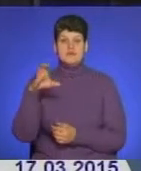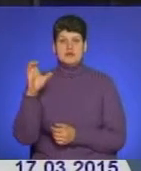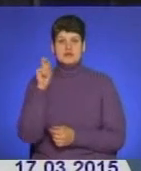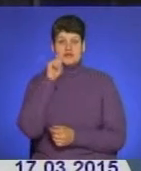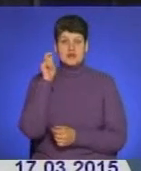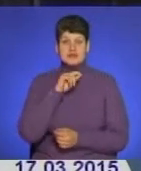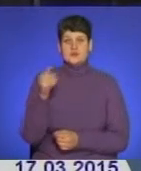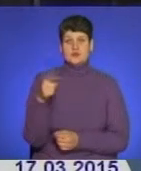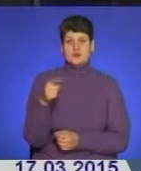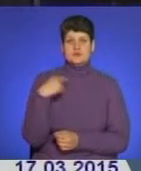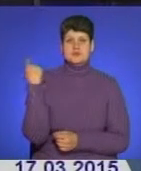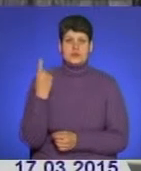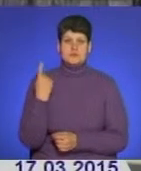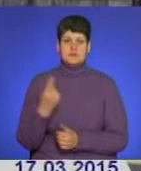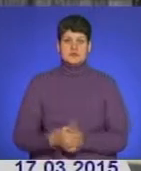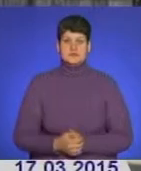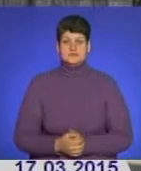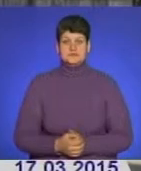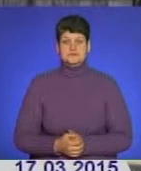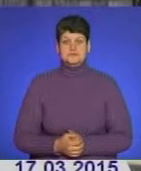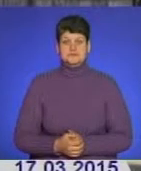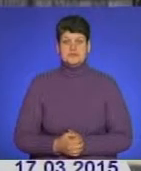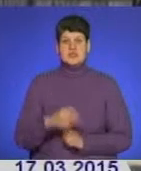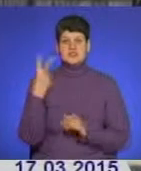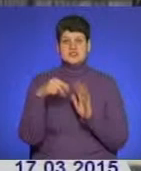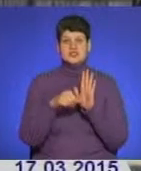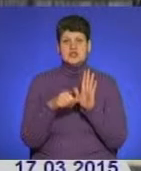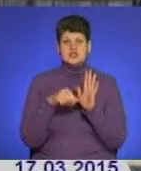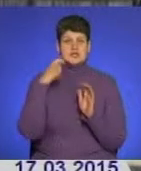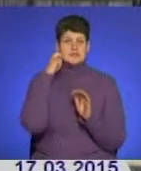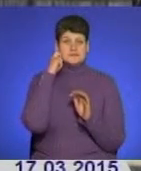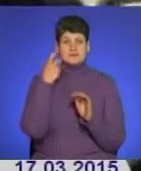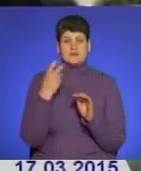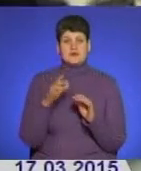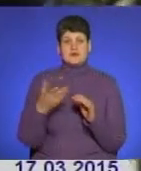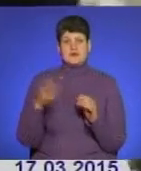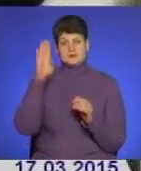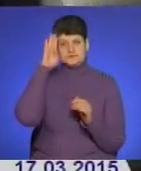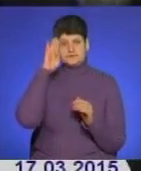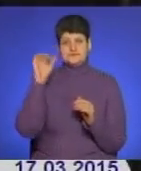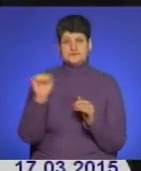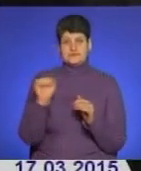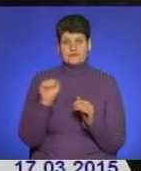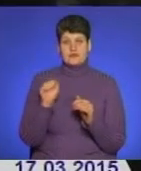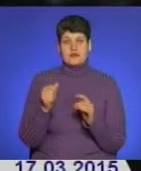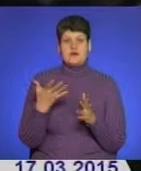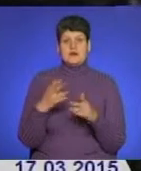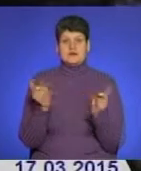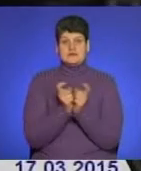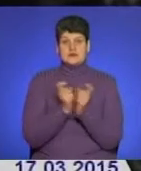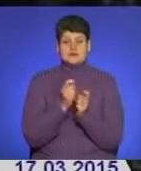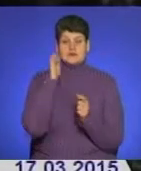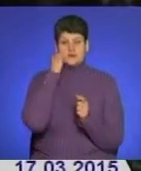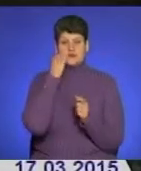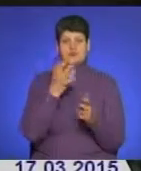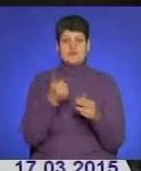УМВС України в області. 26-річний житель Теребовлі під час сварки з бабусею схопив кухонний ніж та наніс